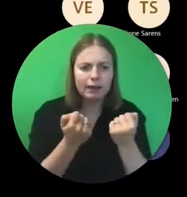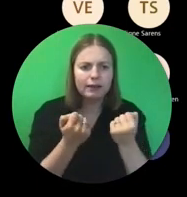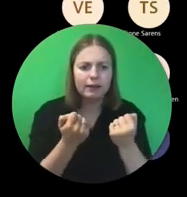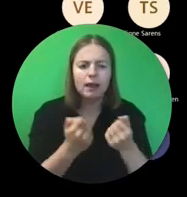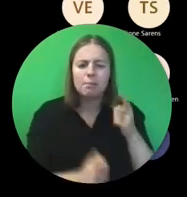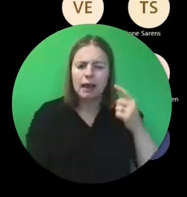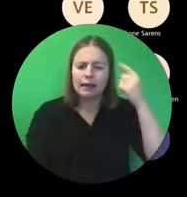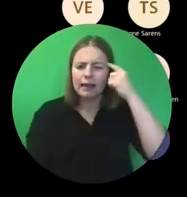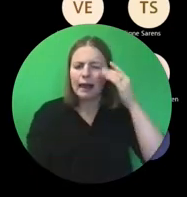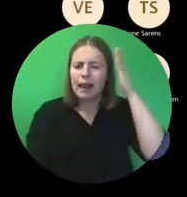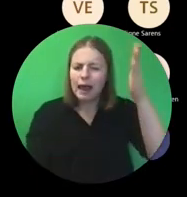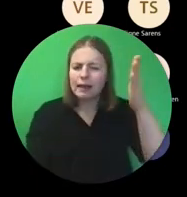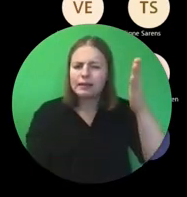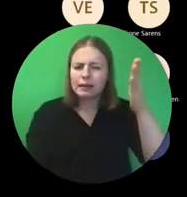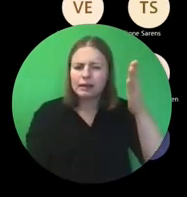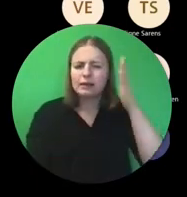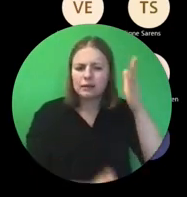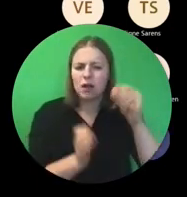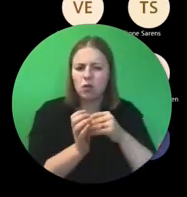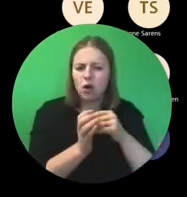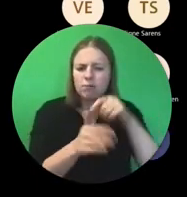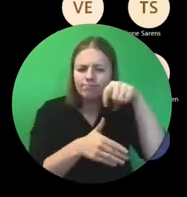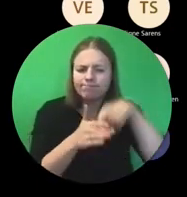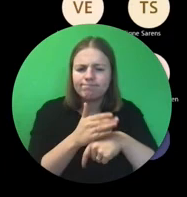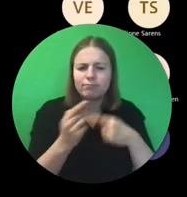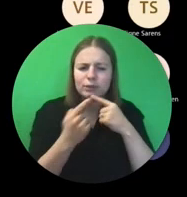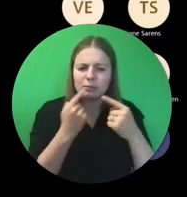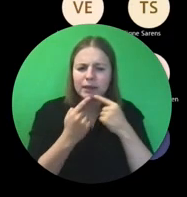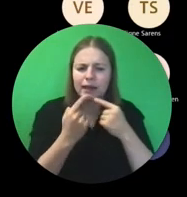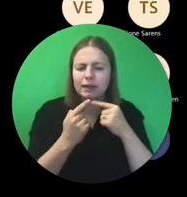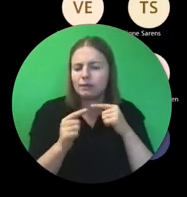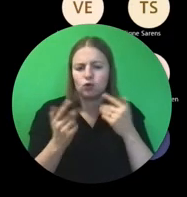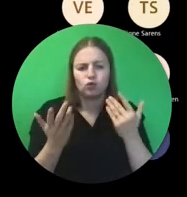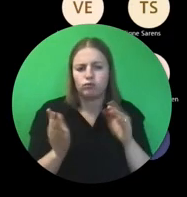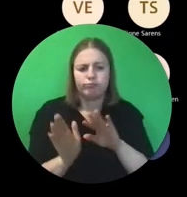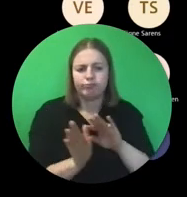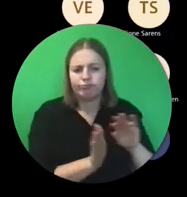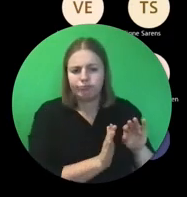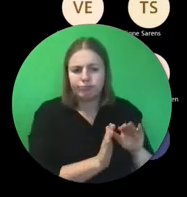ook goed heb, komt dat later in de presentatie nog aan bod. Dus daar gaan we nu nog niet op ingaan.